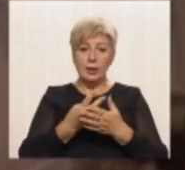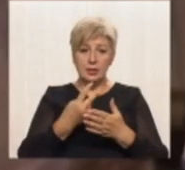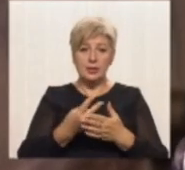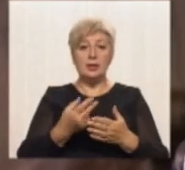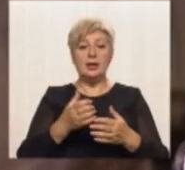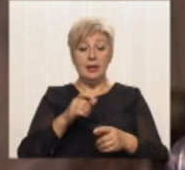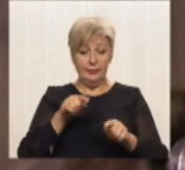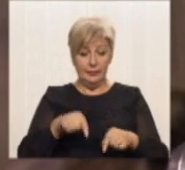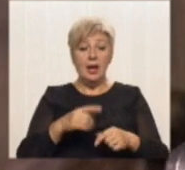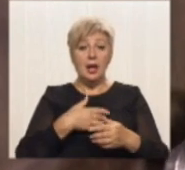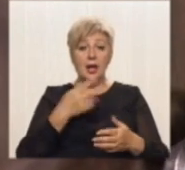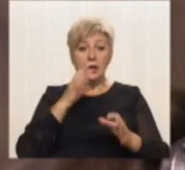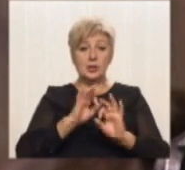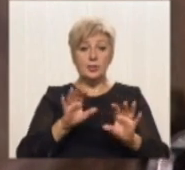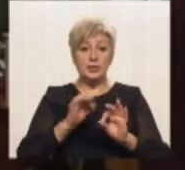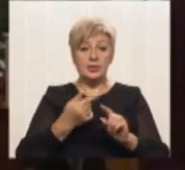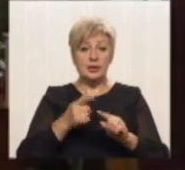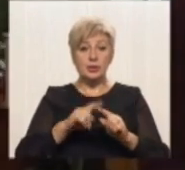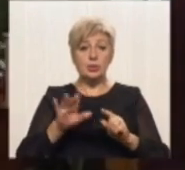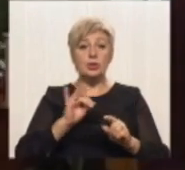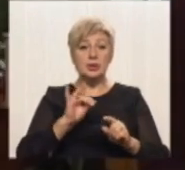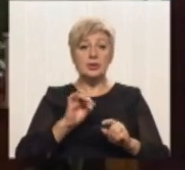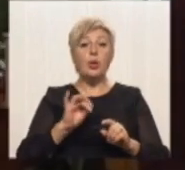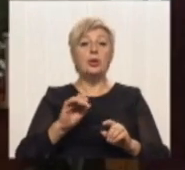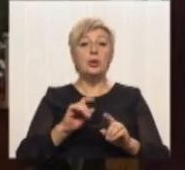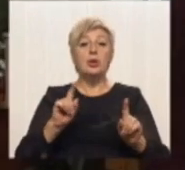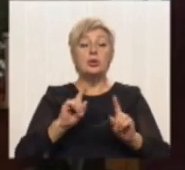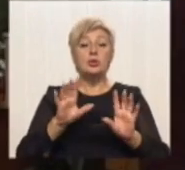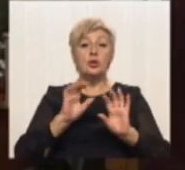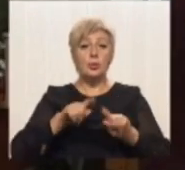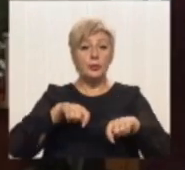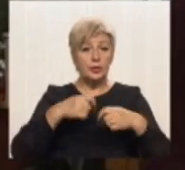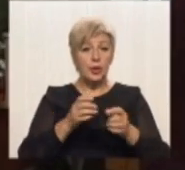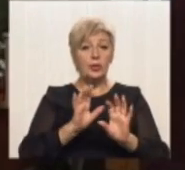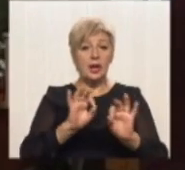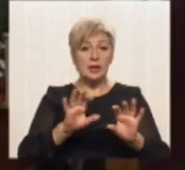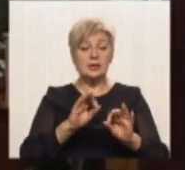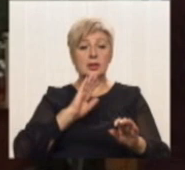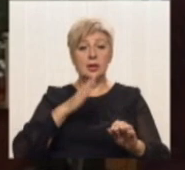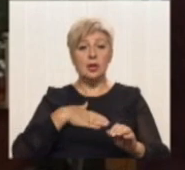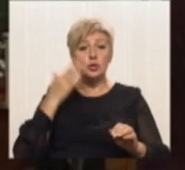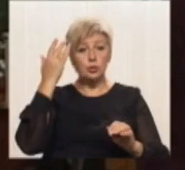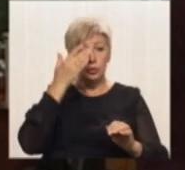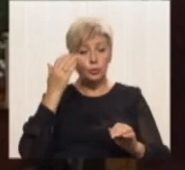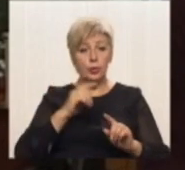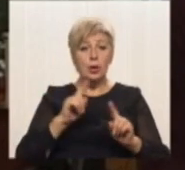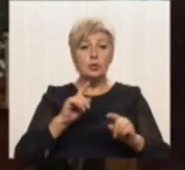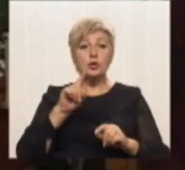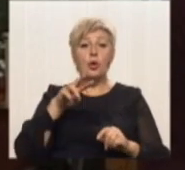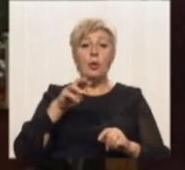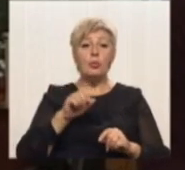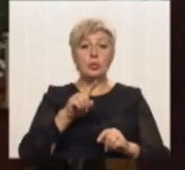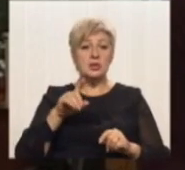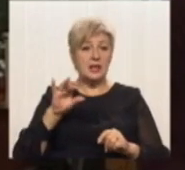історію. Для того, щоб донести нашу думку, що музеї, які